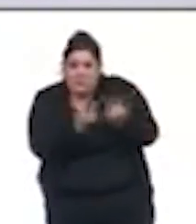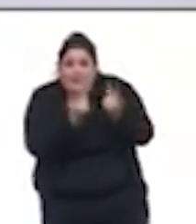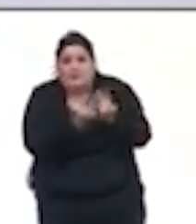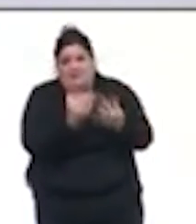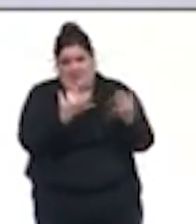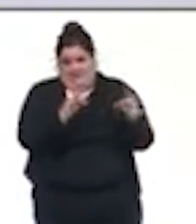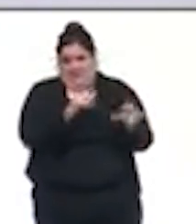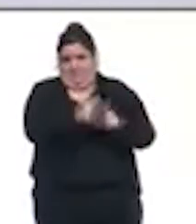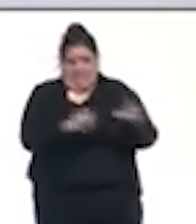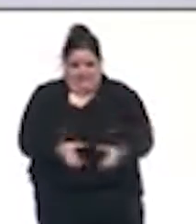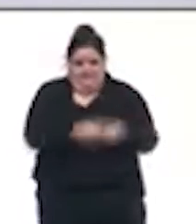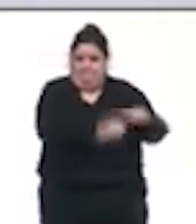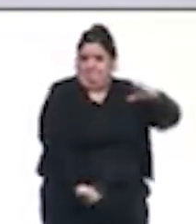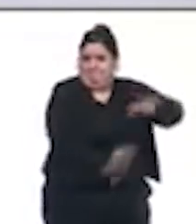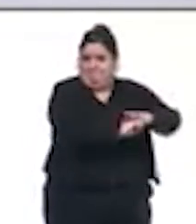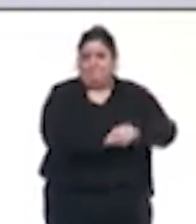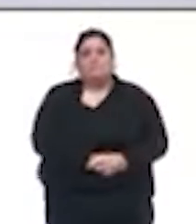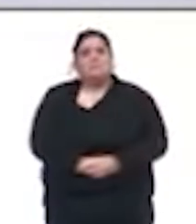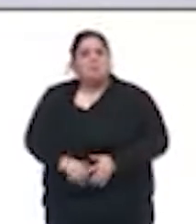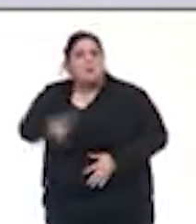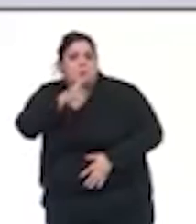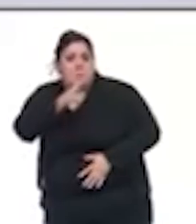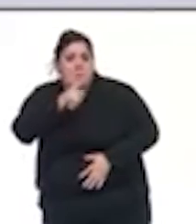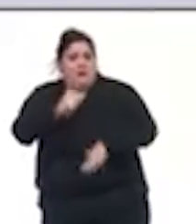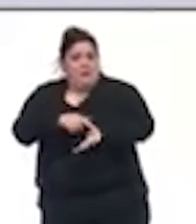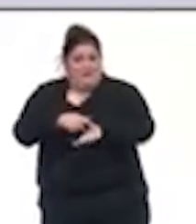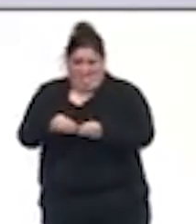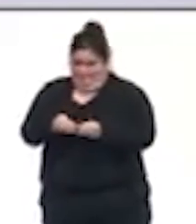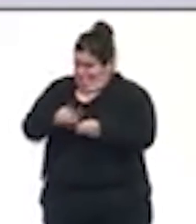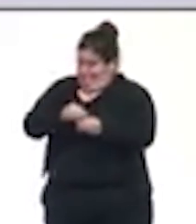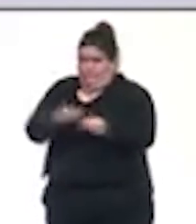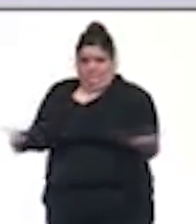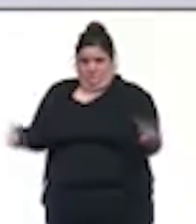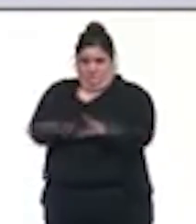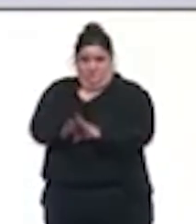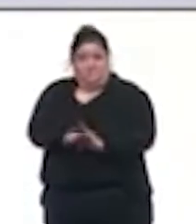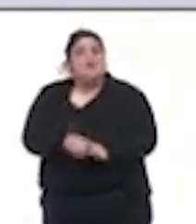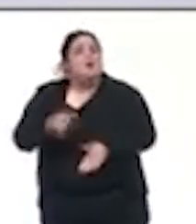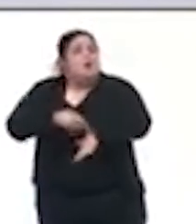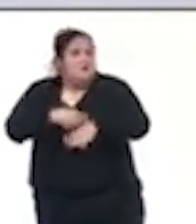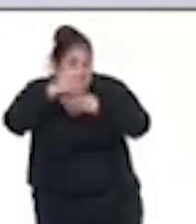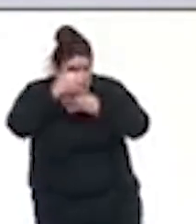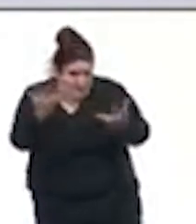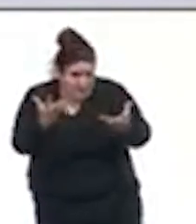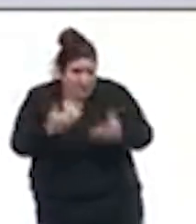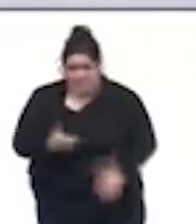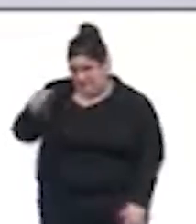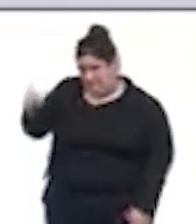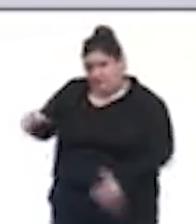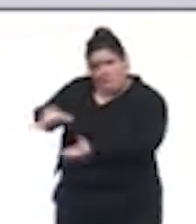Fermeture anticipée des bars. L'horaire de fermeture étant décidé par le préfet, après concertation des élus.